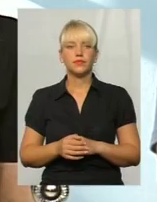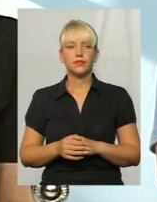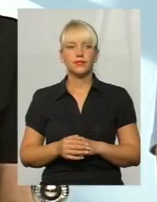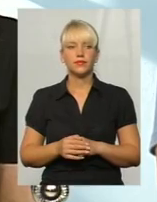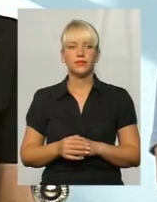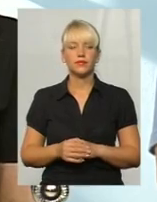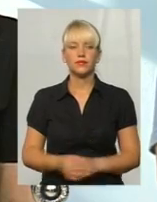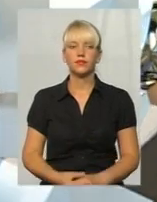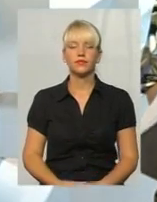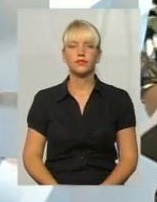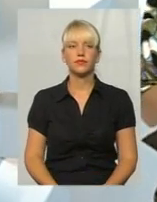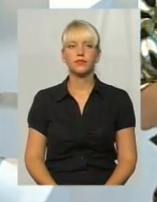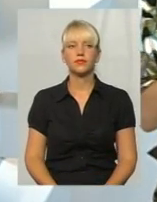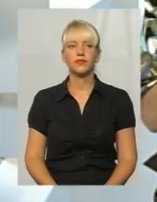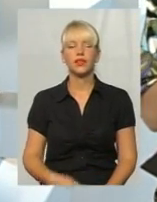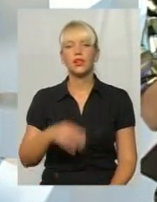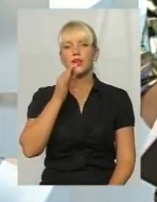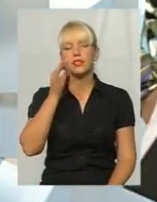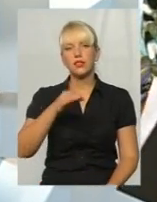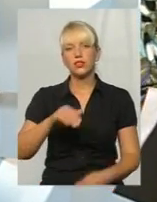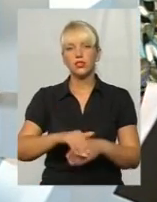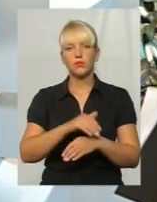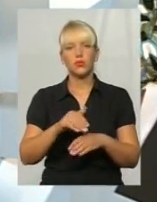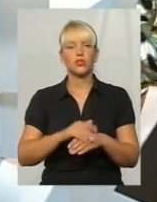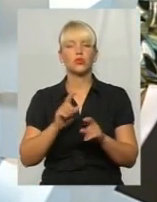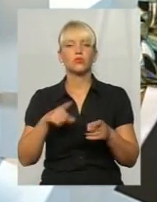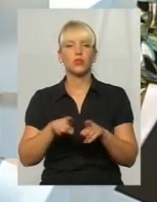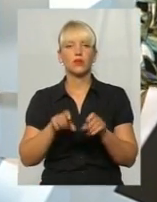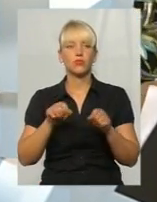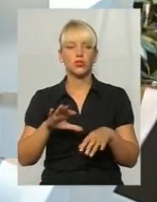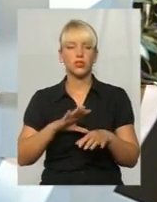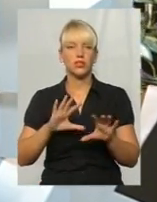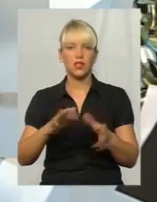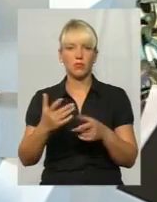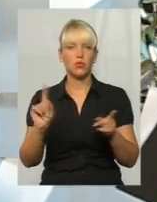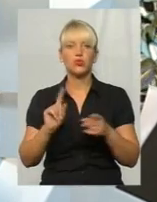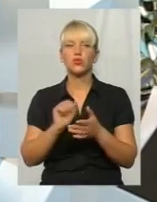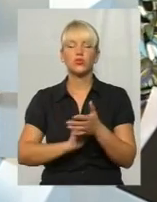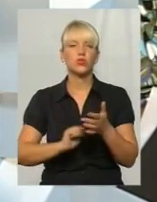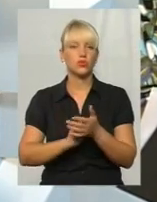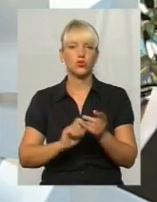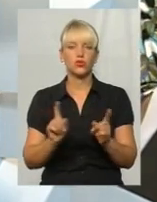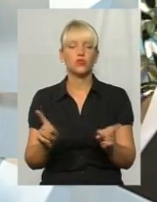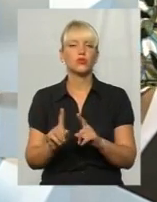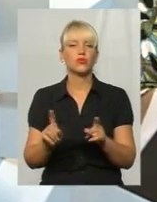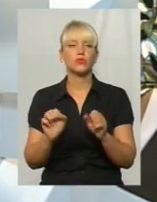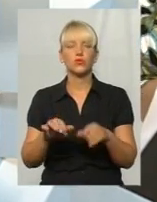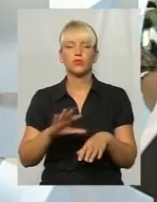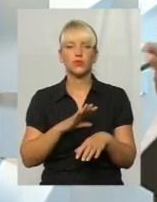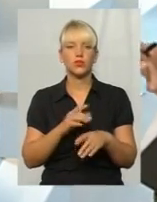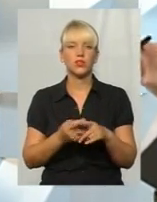так? Так. Скажіть, будь ласка, чому може так трапитися і через що? Що може бути тим